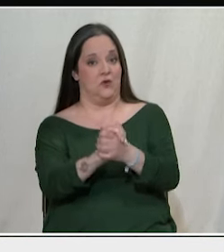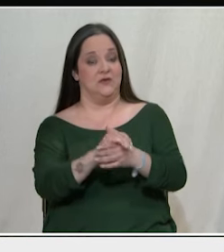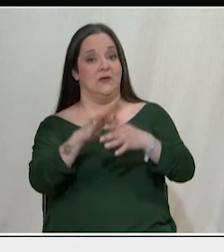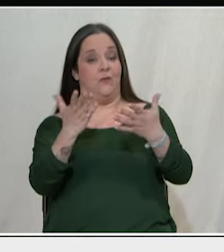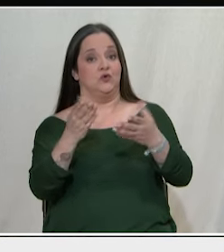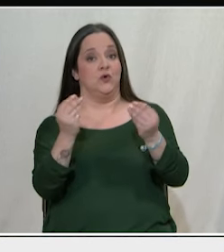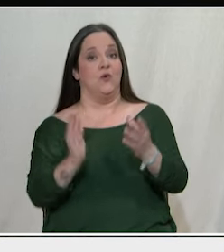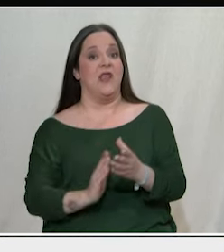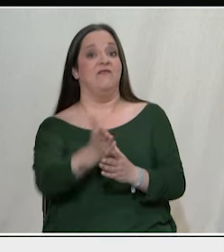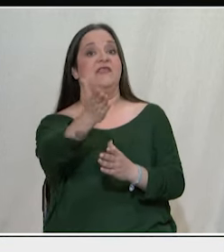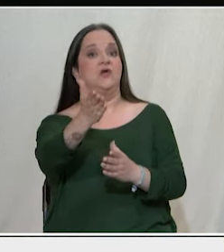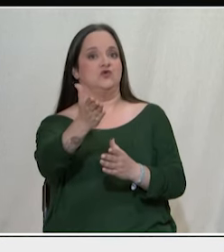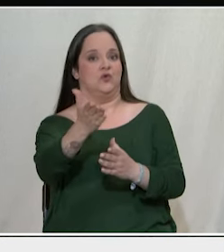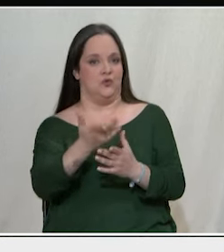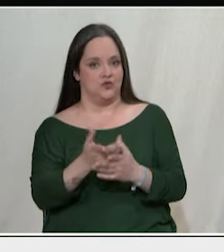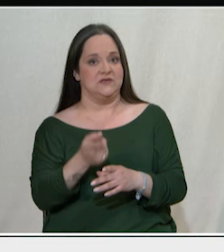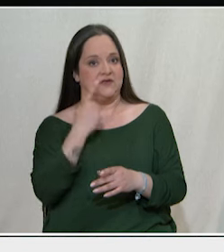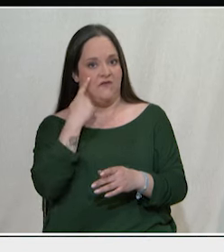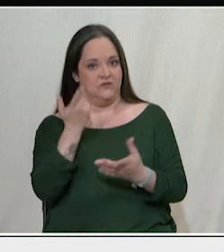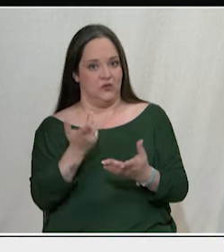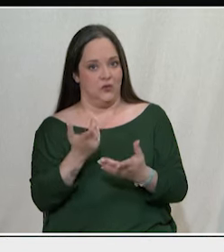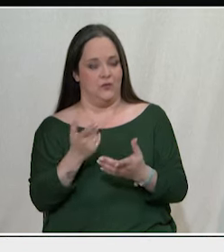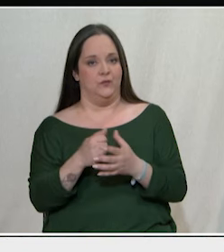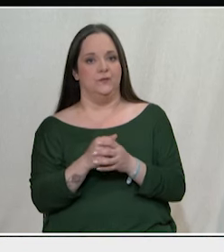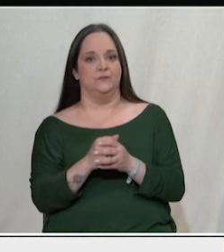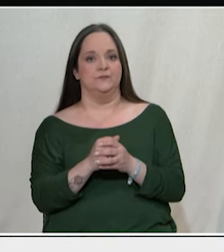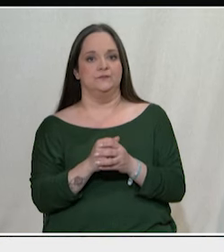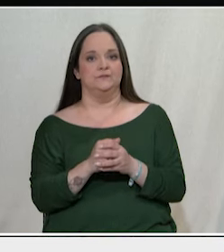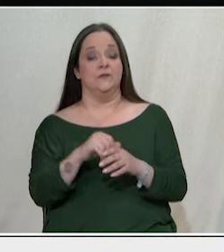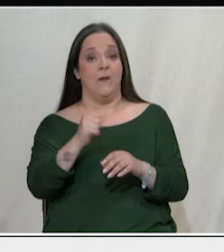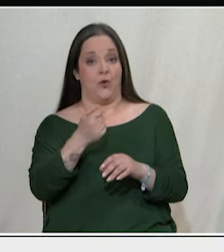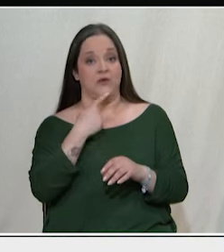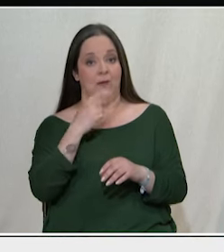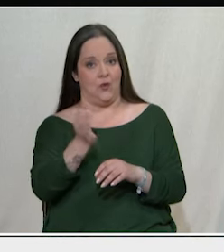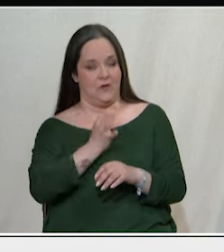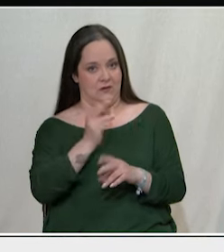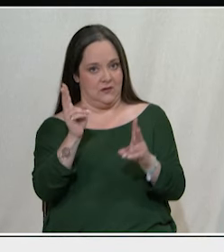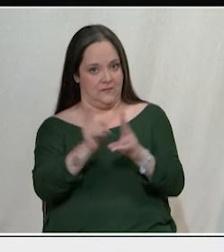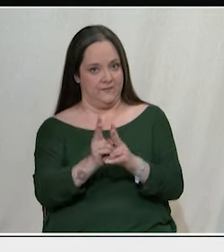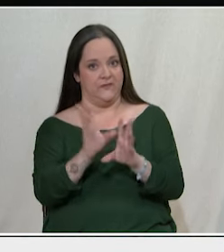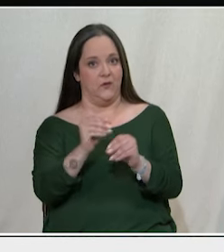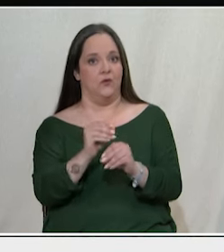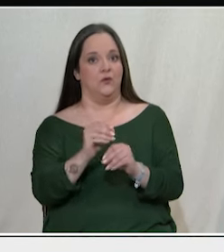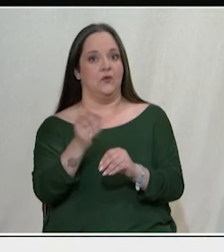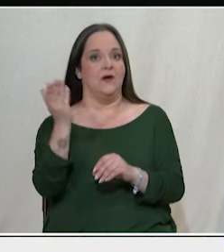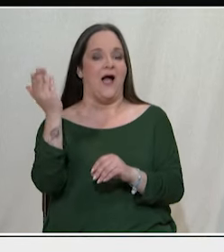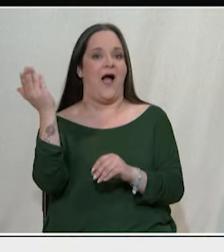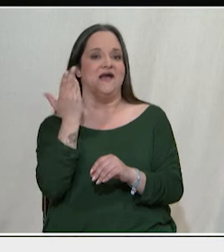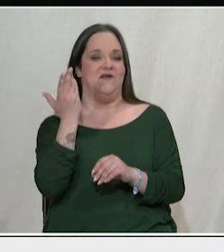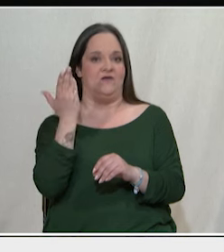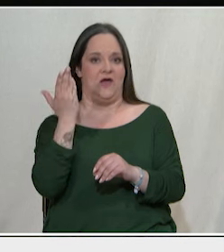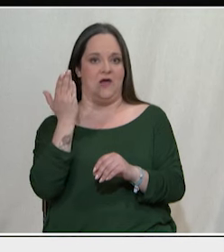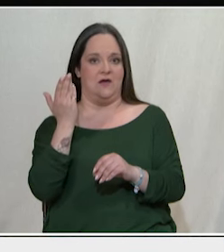διέξοδος απέναντι σε αυτό. Καταρχάς όμως να πούμε δύο λόγια για την ακρίβεια, γιατί πρέπει το θέμα να τεθεί σε μία